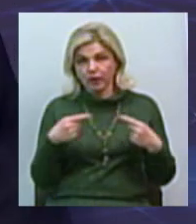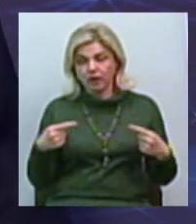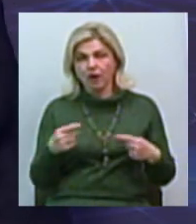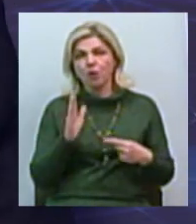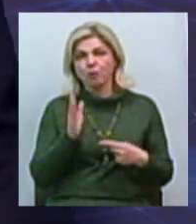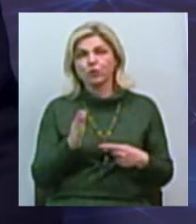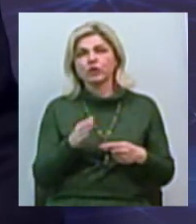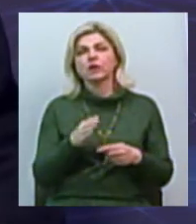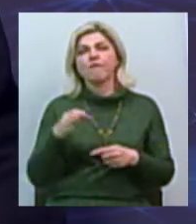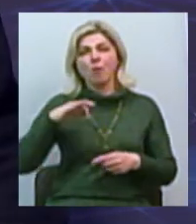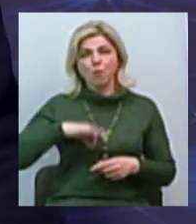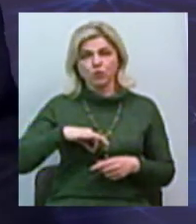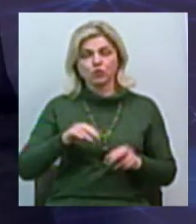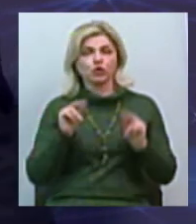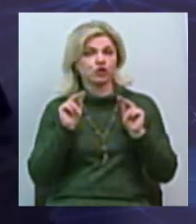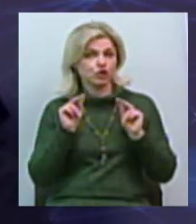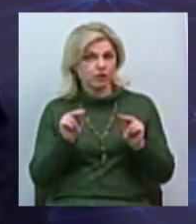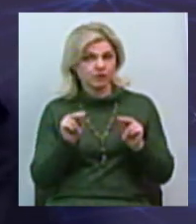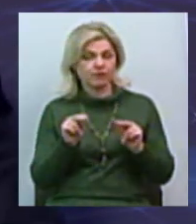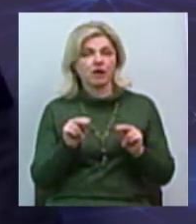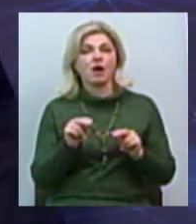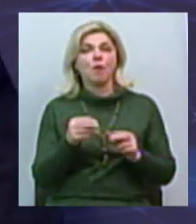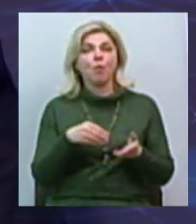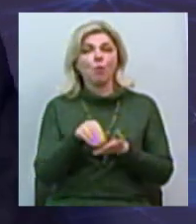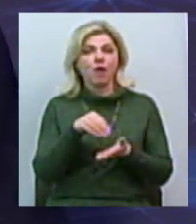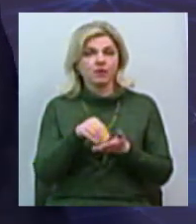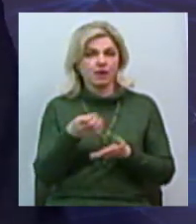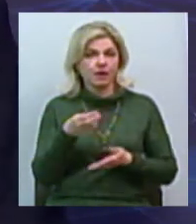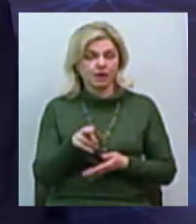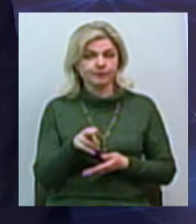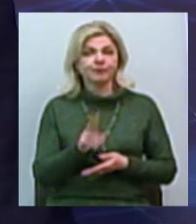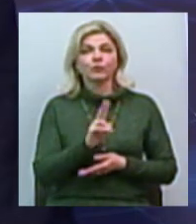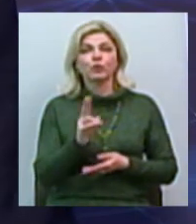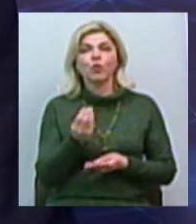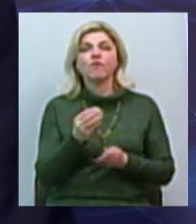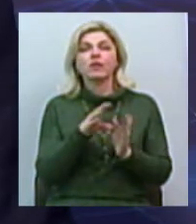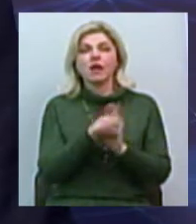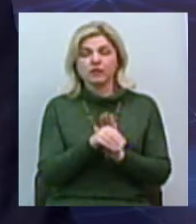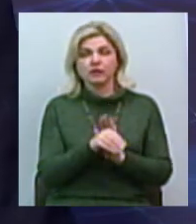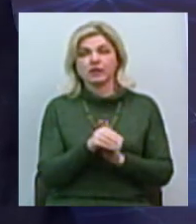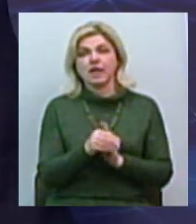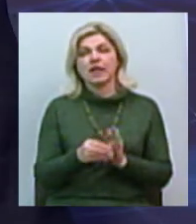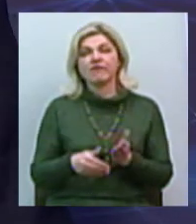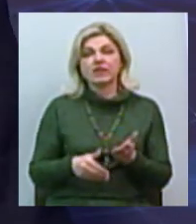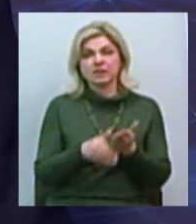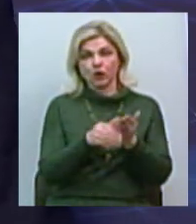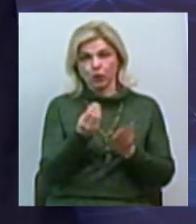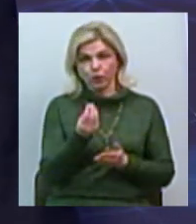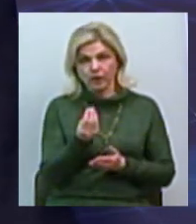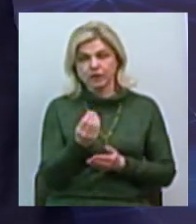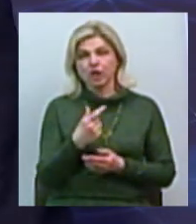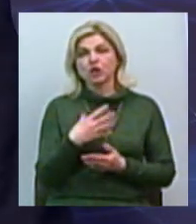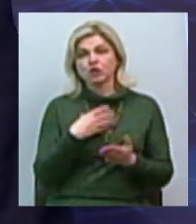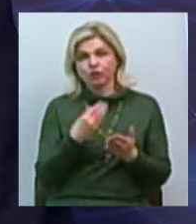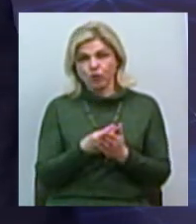пользу чесного, подчеркиваю, чесного покупателя, який вкладає, інвестирує чи